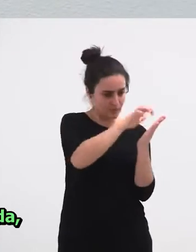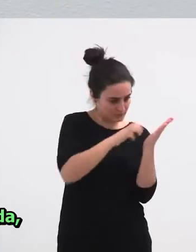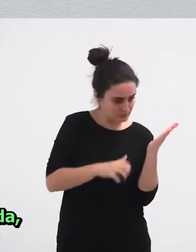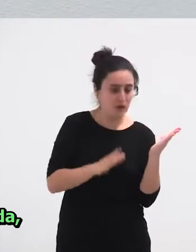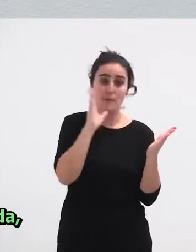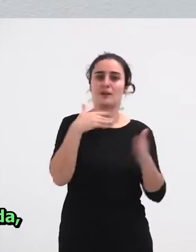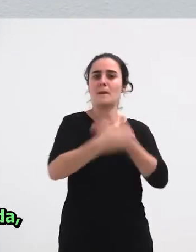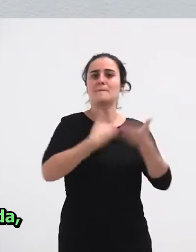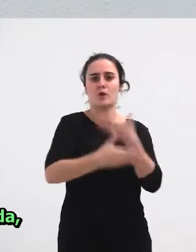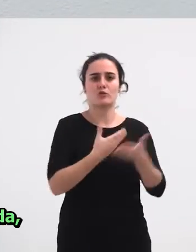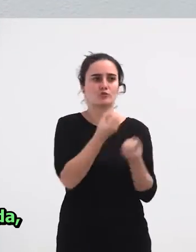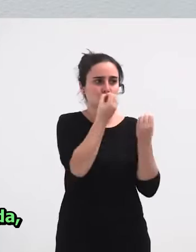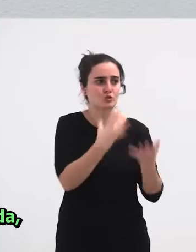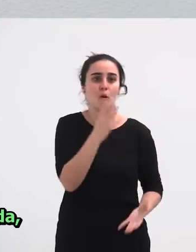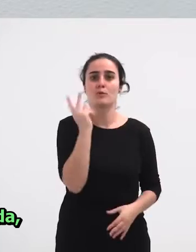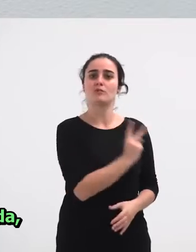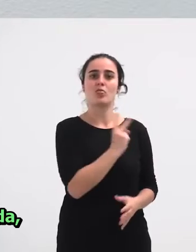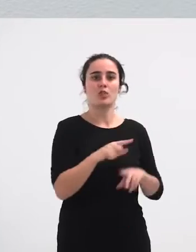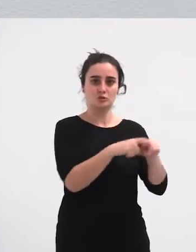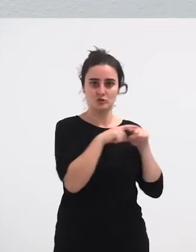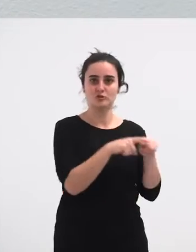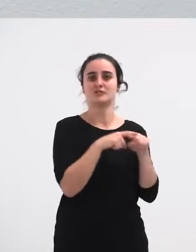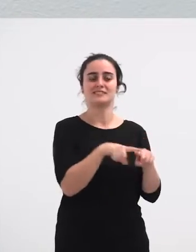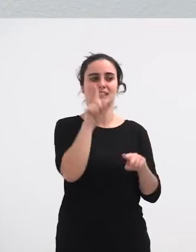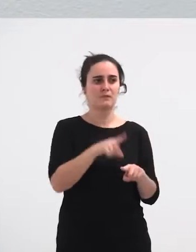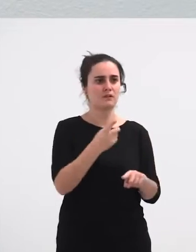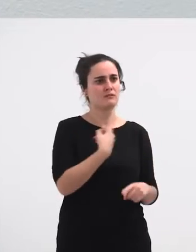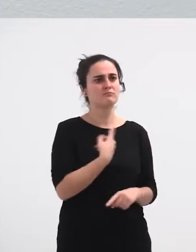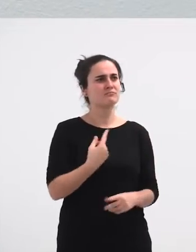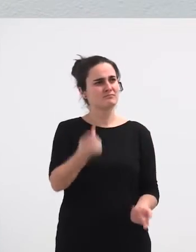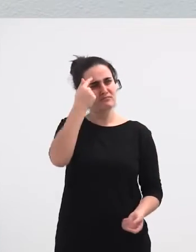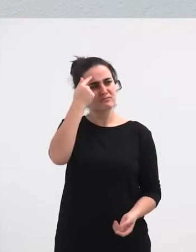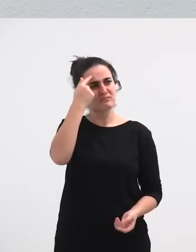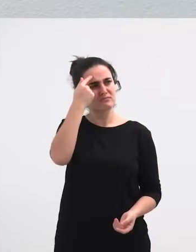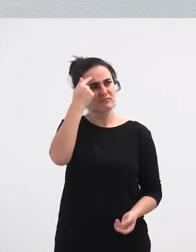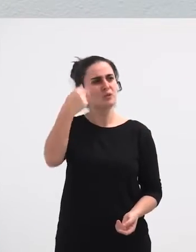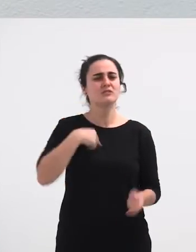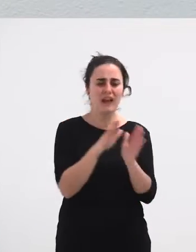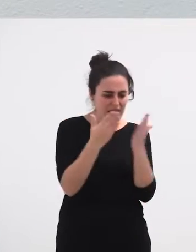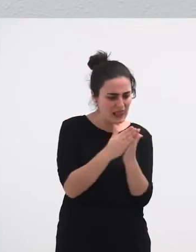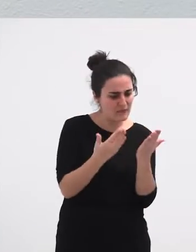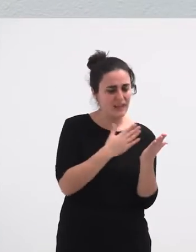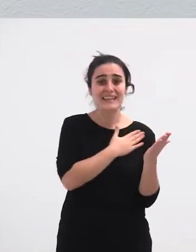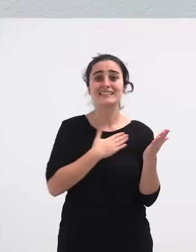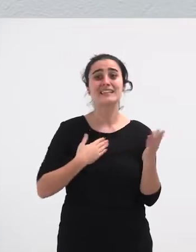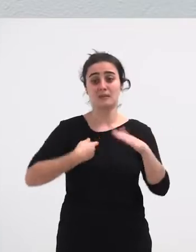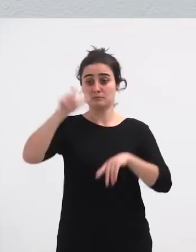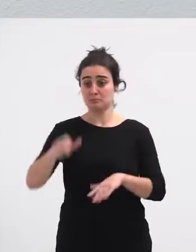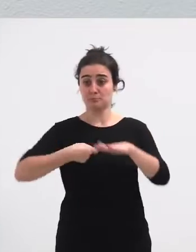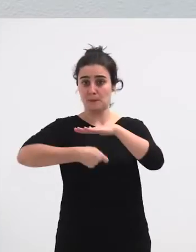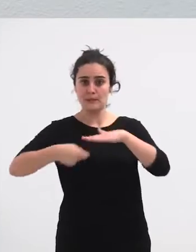aldeortatiko oso edera izan da Konpartitua bion artean Eta nik askotan, askotan esaten nireen Ni nahide liburu hau gasteizko batek irakurtzea